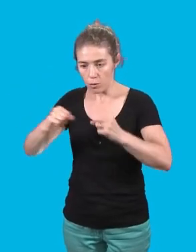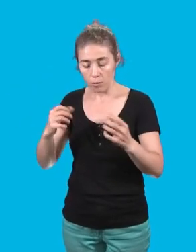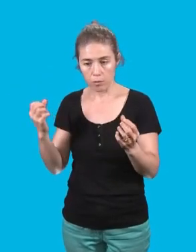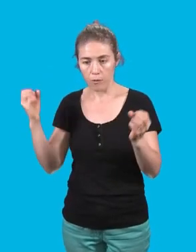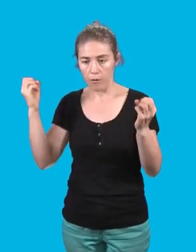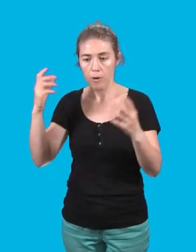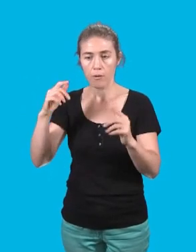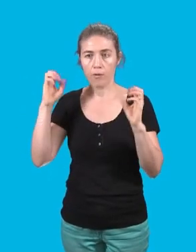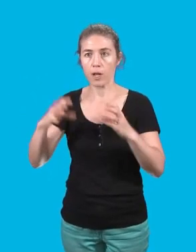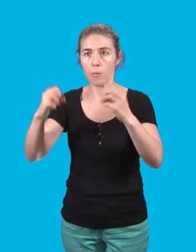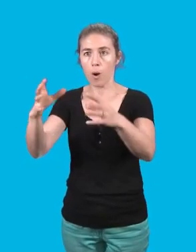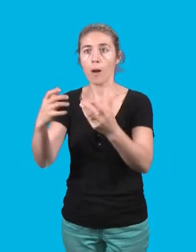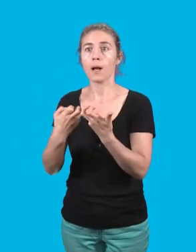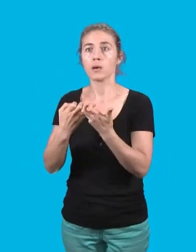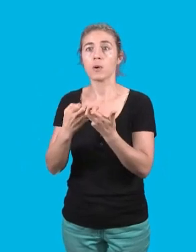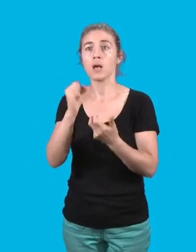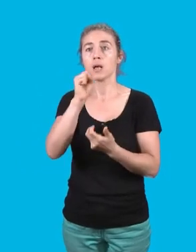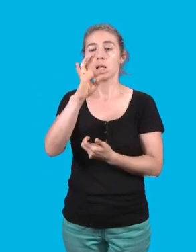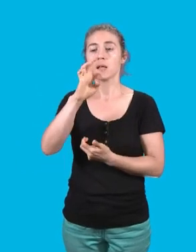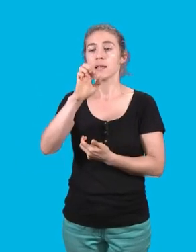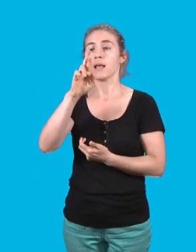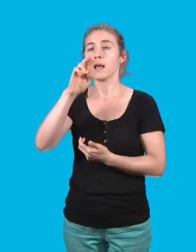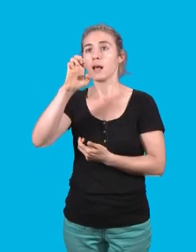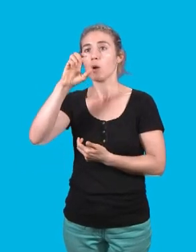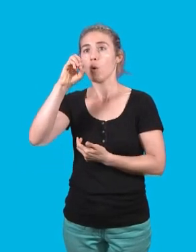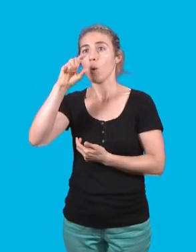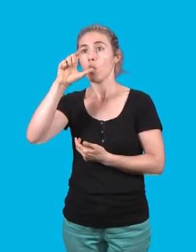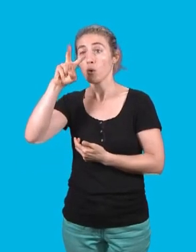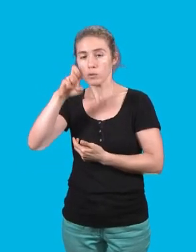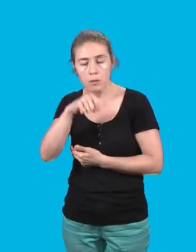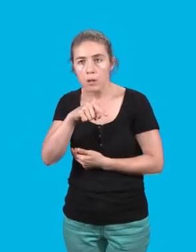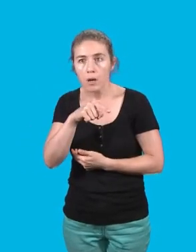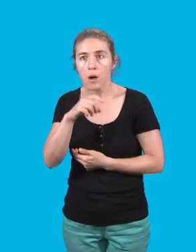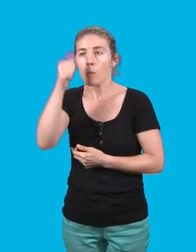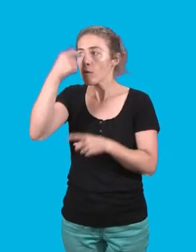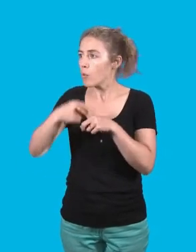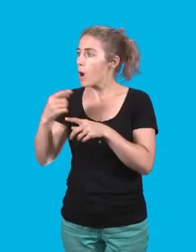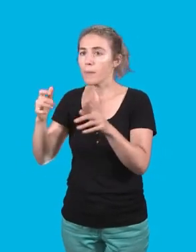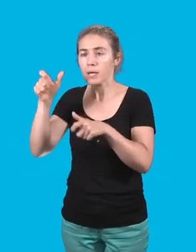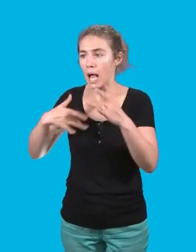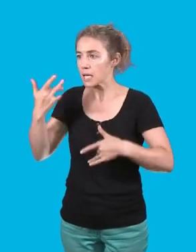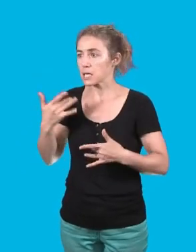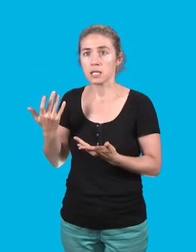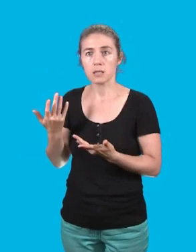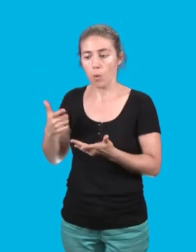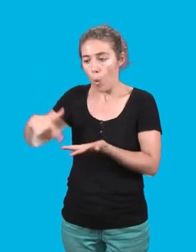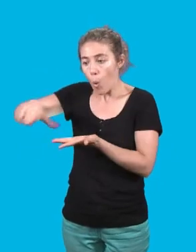excuserez pour vous annoncer que jamais dans l'existence de ce lieu, il n'y a eu autant d'artistes du territoire qui se sont produits.